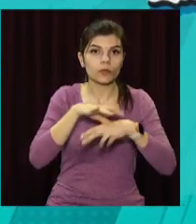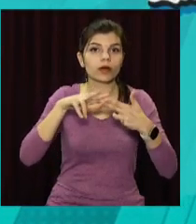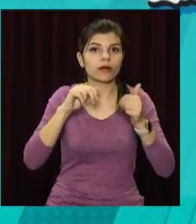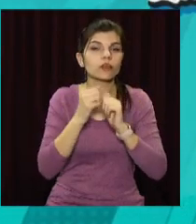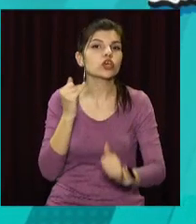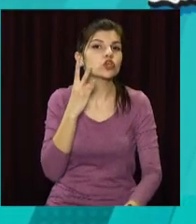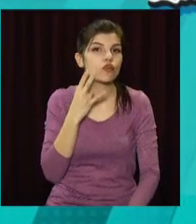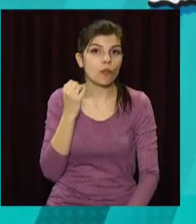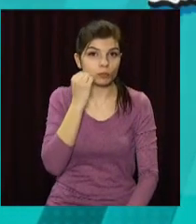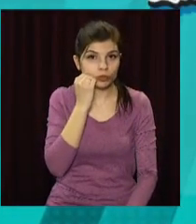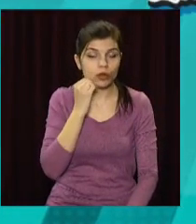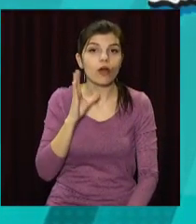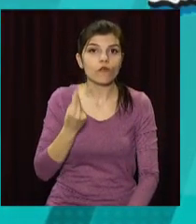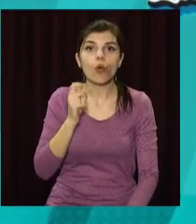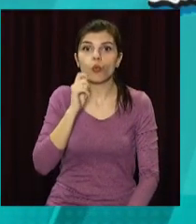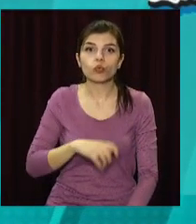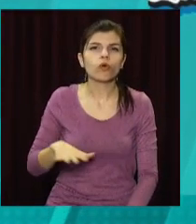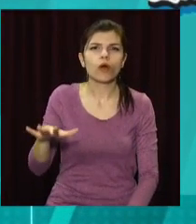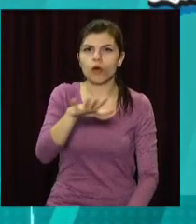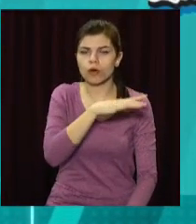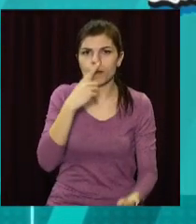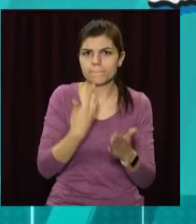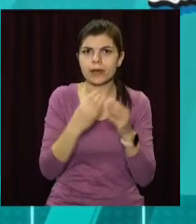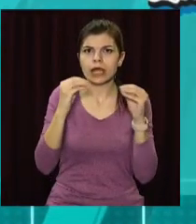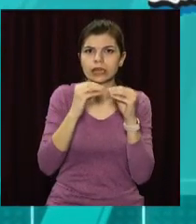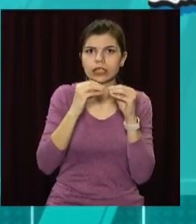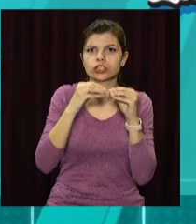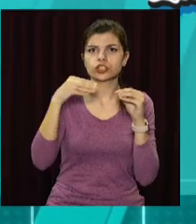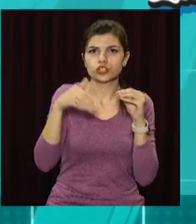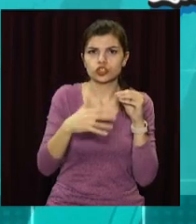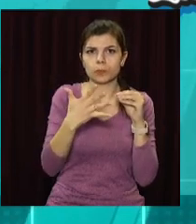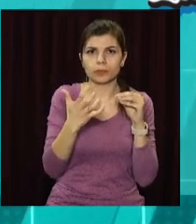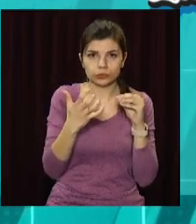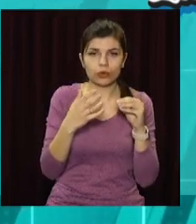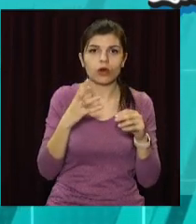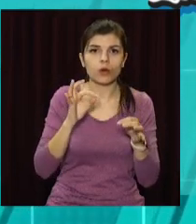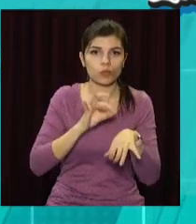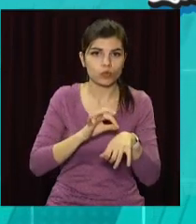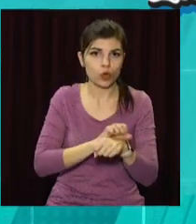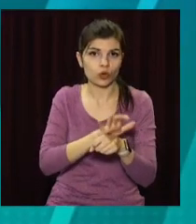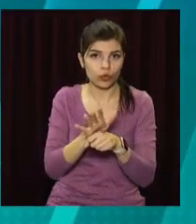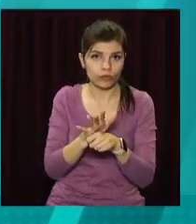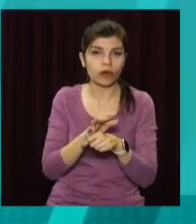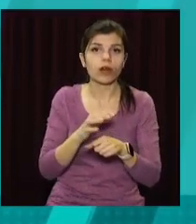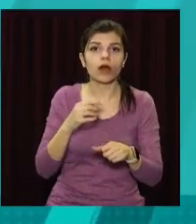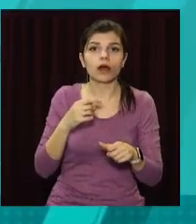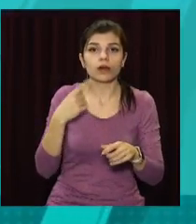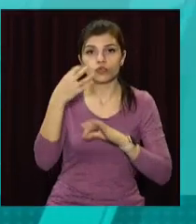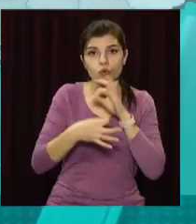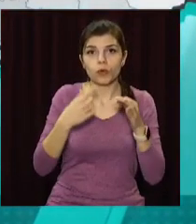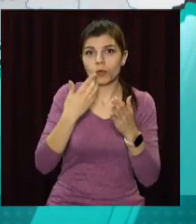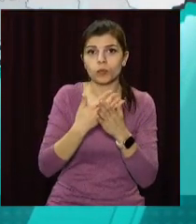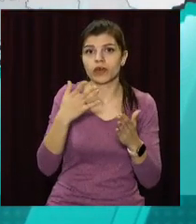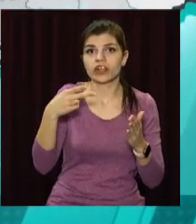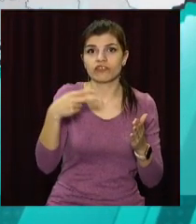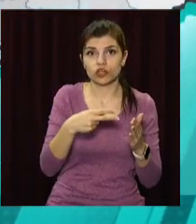Новомосковськ. Загалом в Україні діагностували понад 10,5 тисяч захворілих на ковід. Добовий приріст – більше як 2